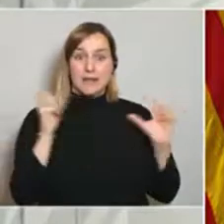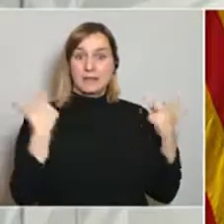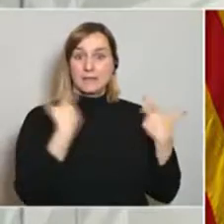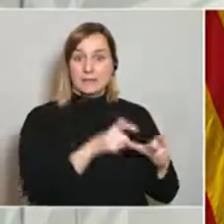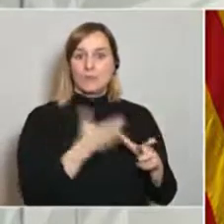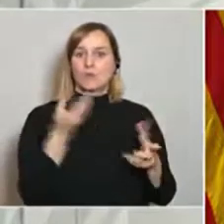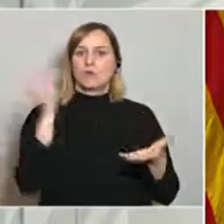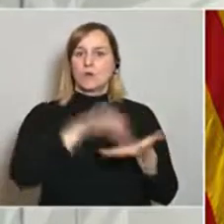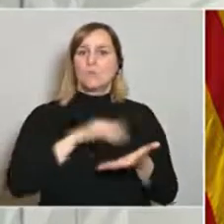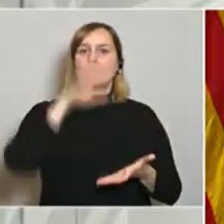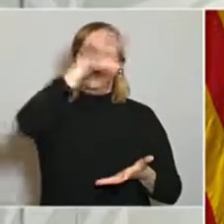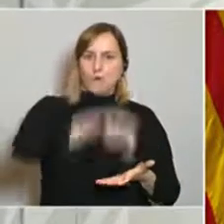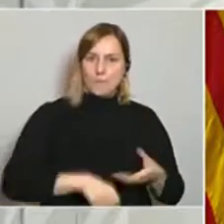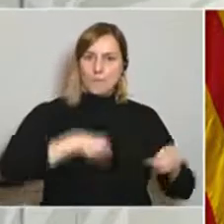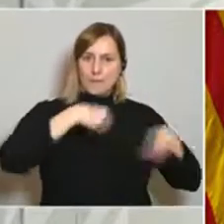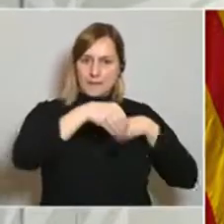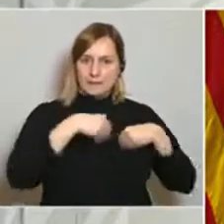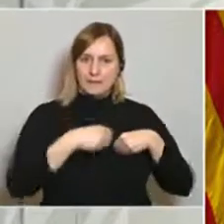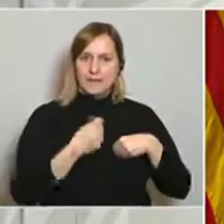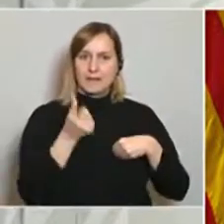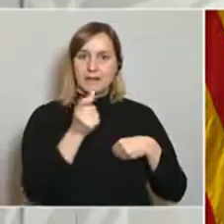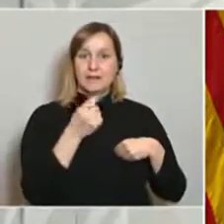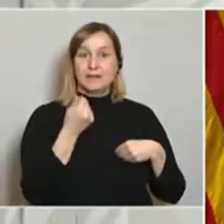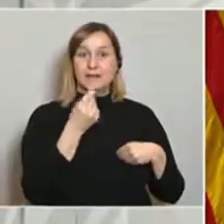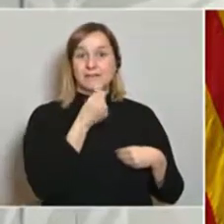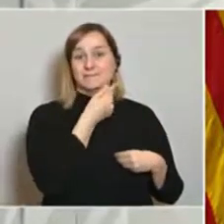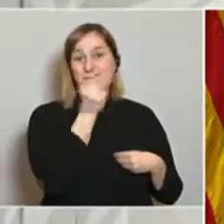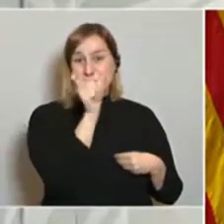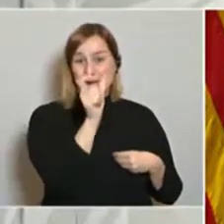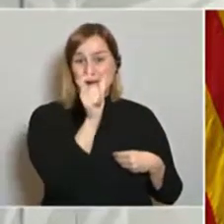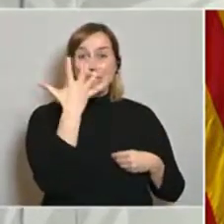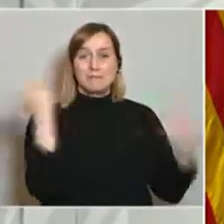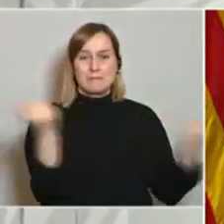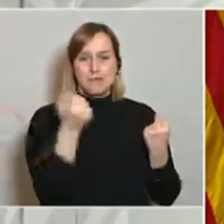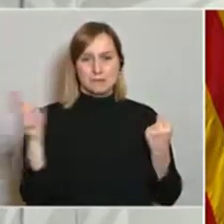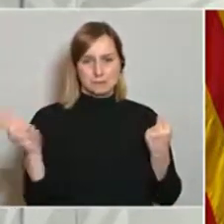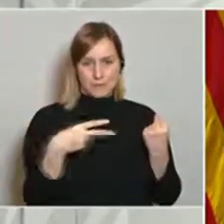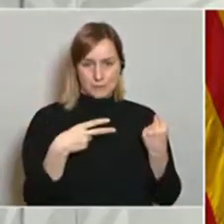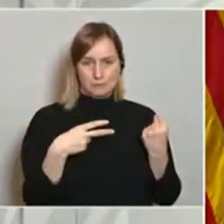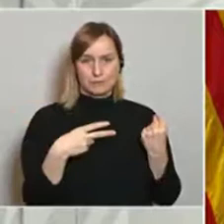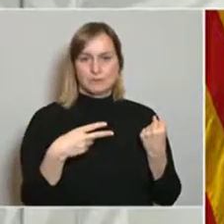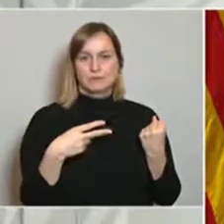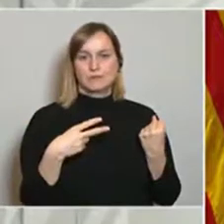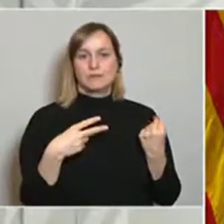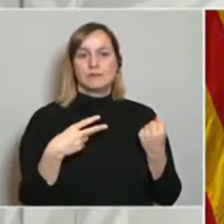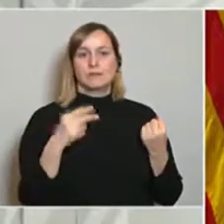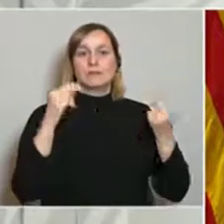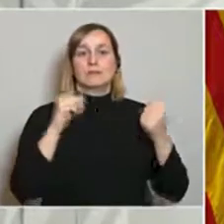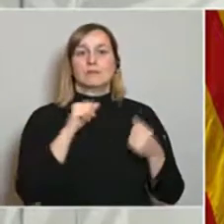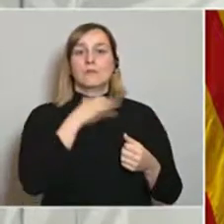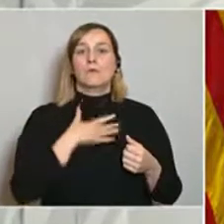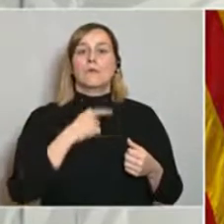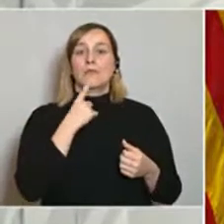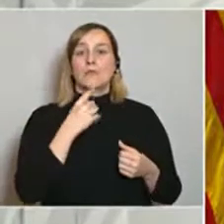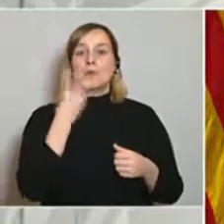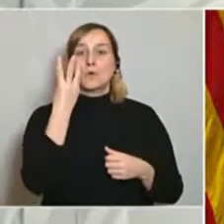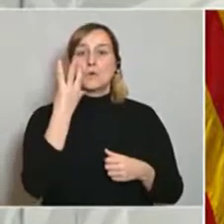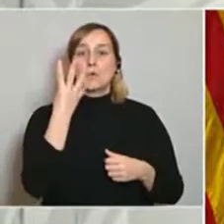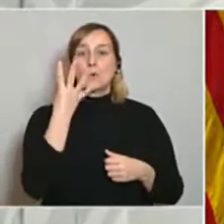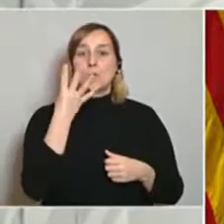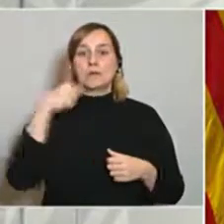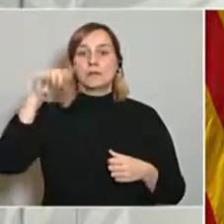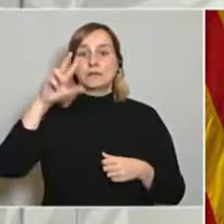compra de material per valor de 5 milions d'euros que va suposar 4,38 milions d